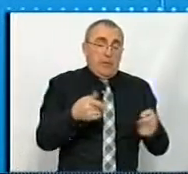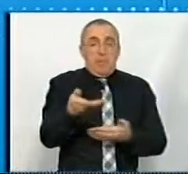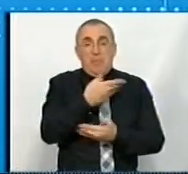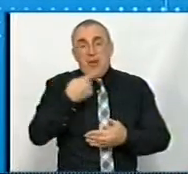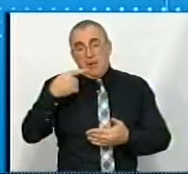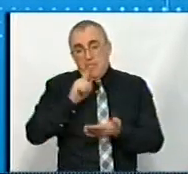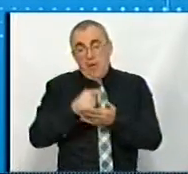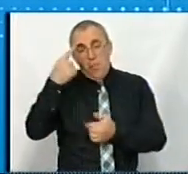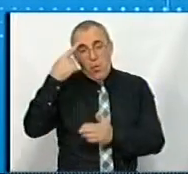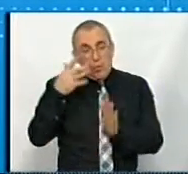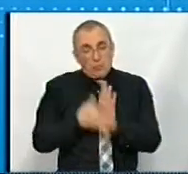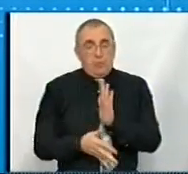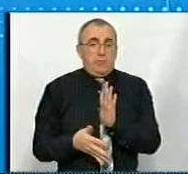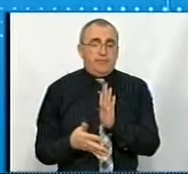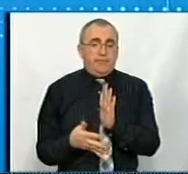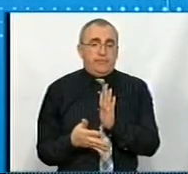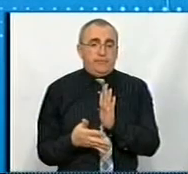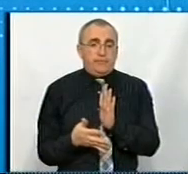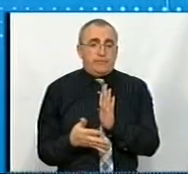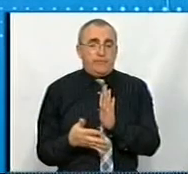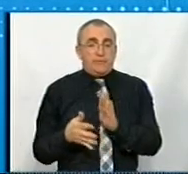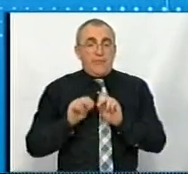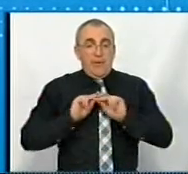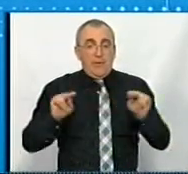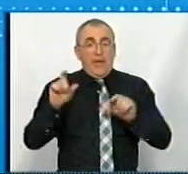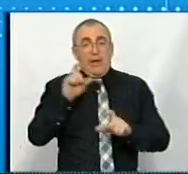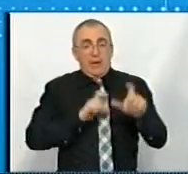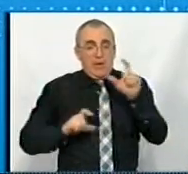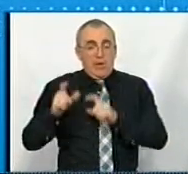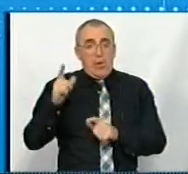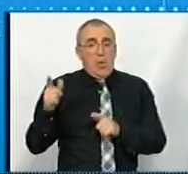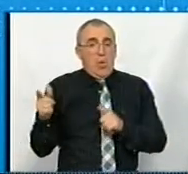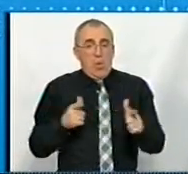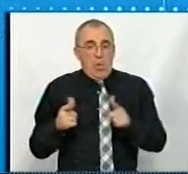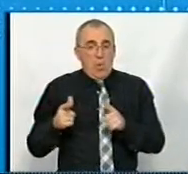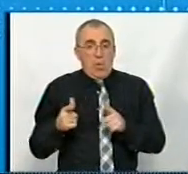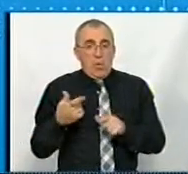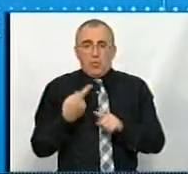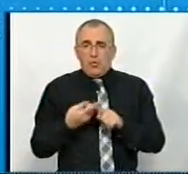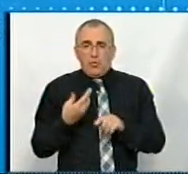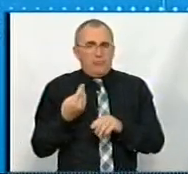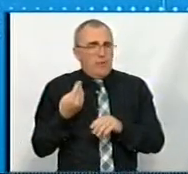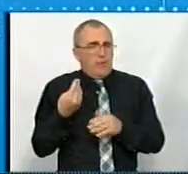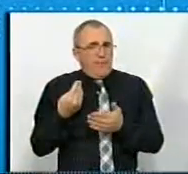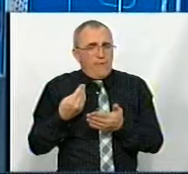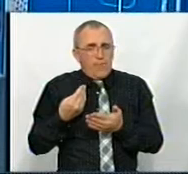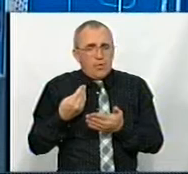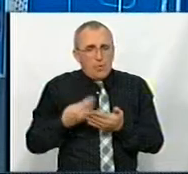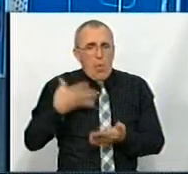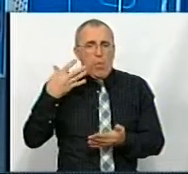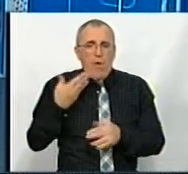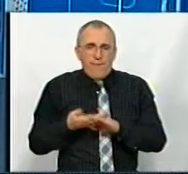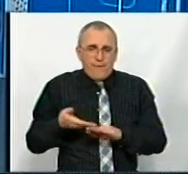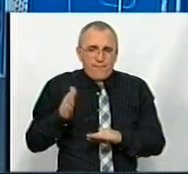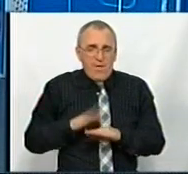маємо розуміти, що, наприклад, викладачів хімії готувати досить дорого, важко, і не так багато дітей